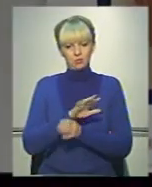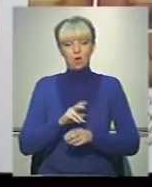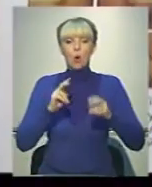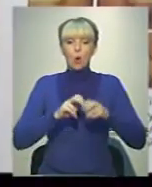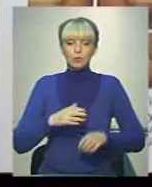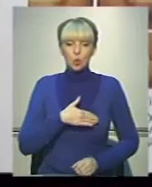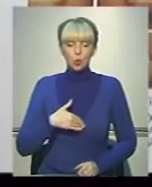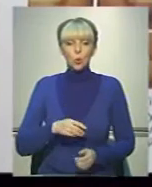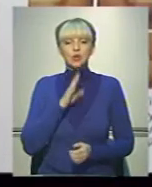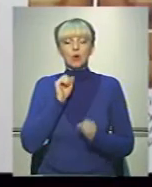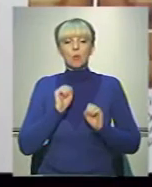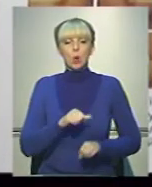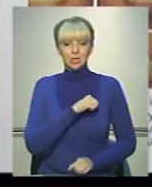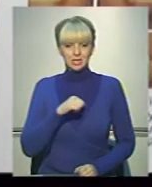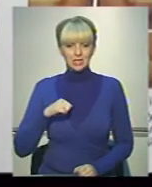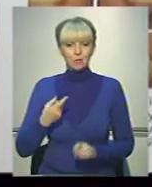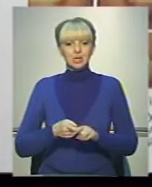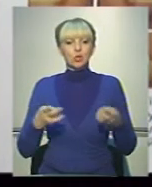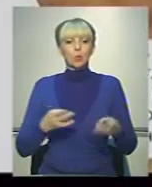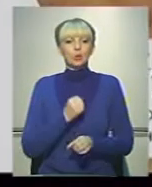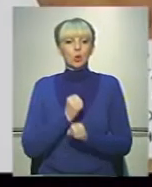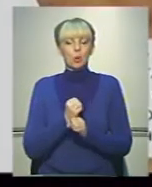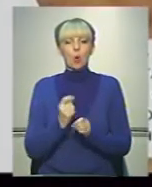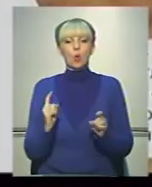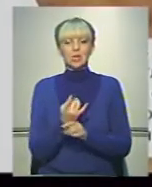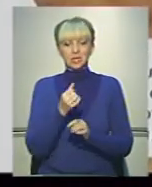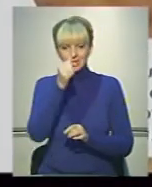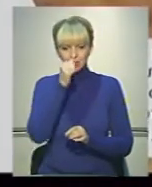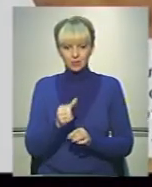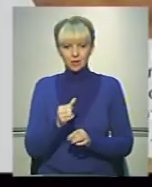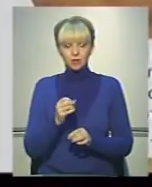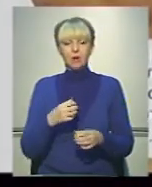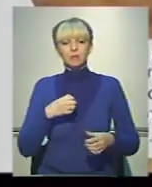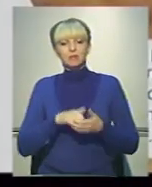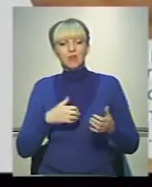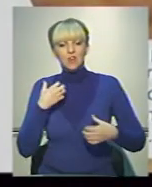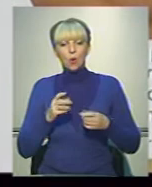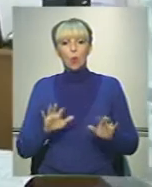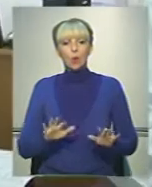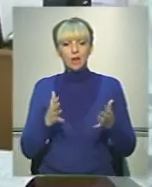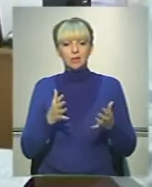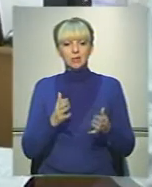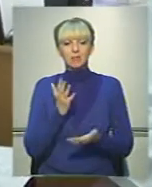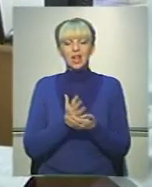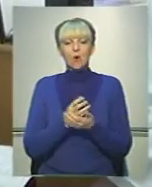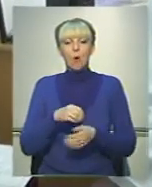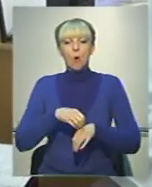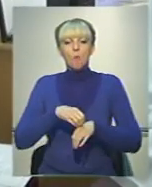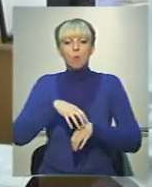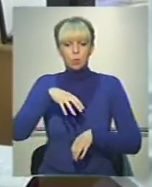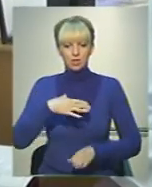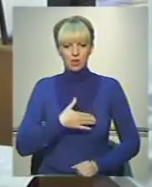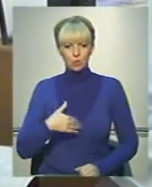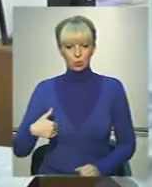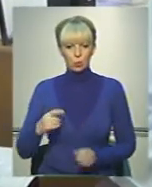Обстежити груди жінка може й сама. Це необхідно робити раз на місяць. Привід для хвилювання є у разі. Наявність пухлени в груді,